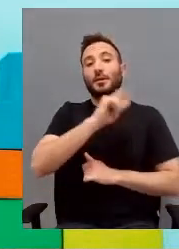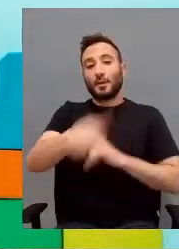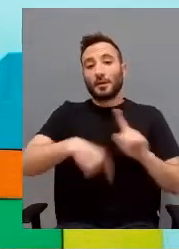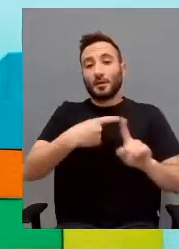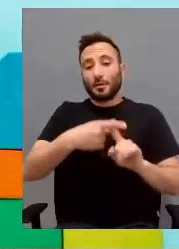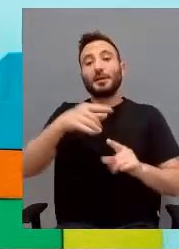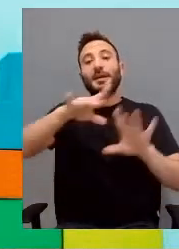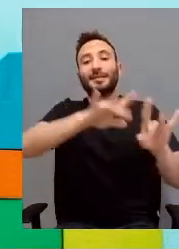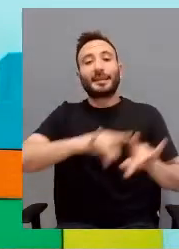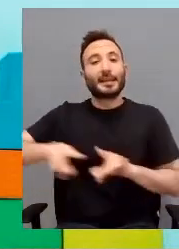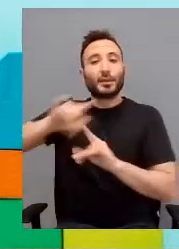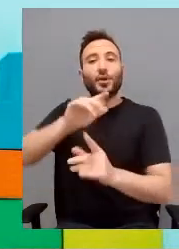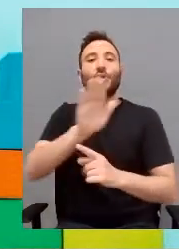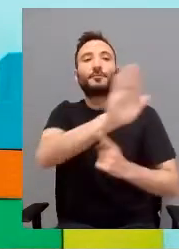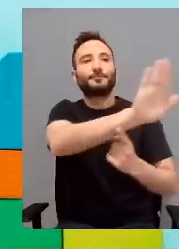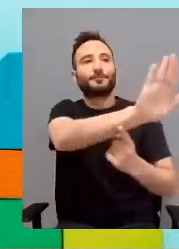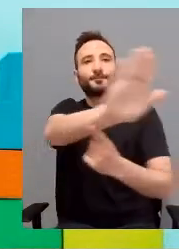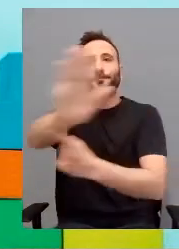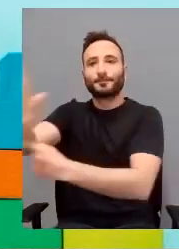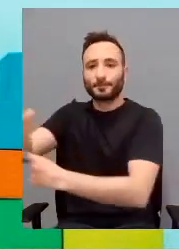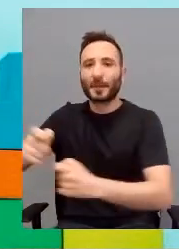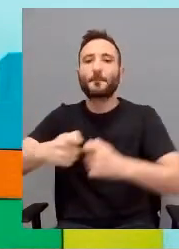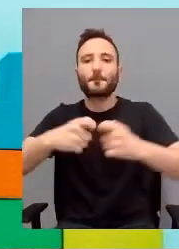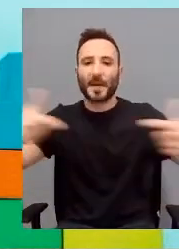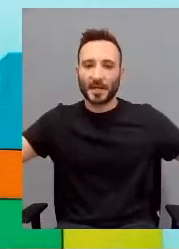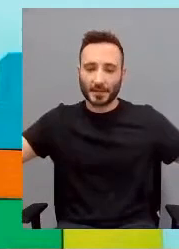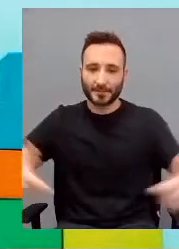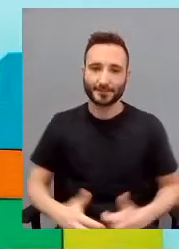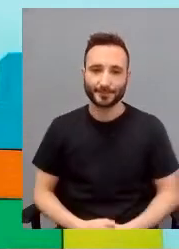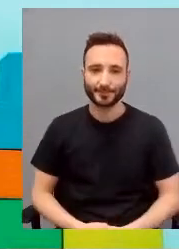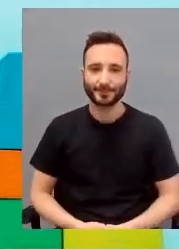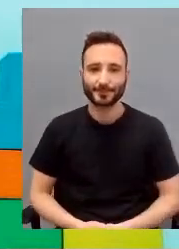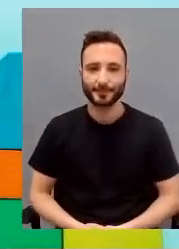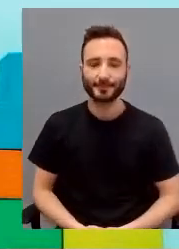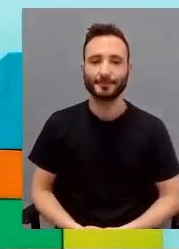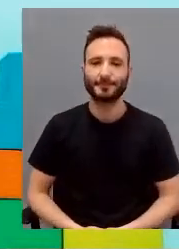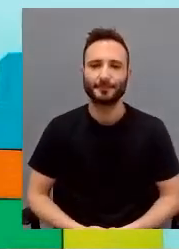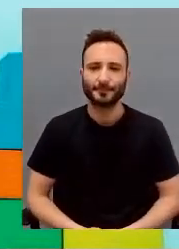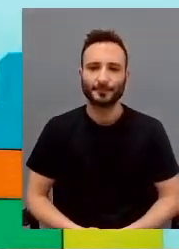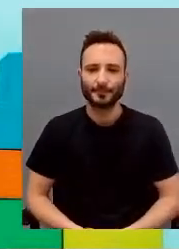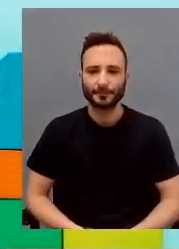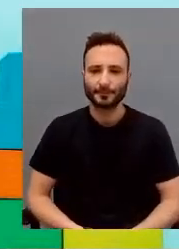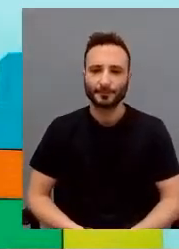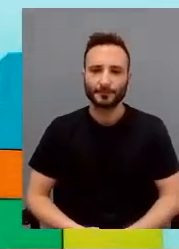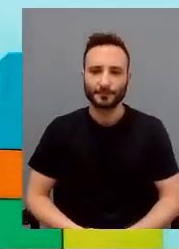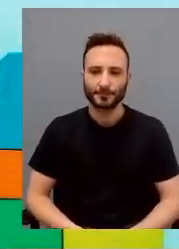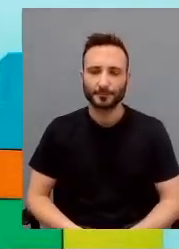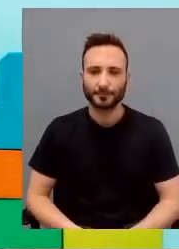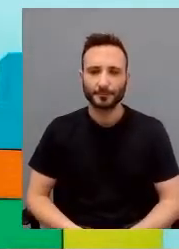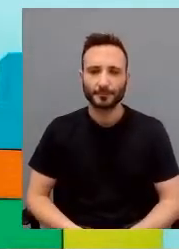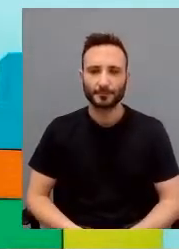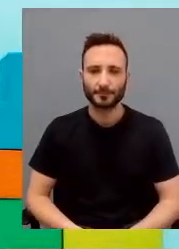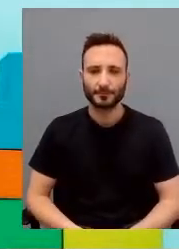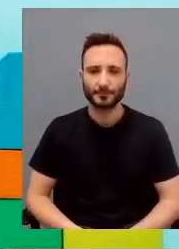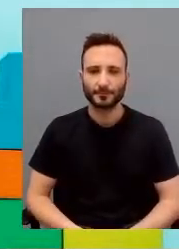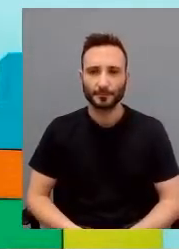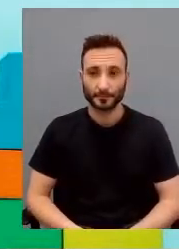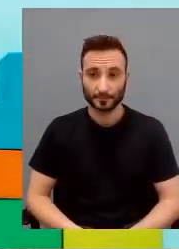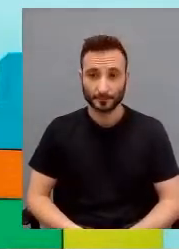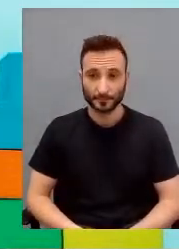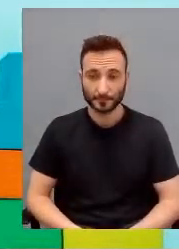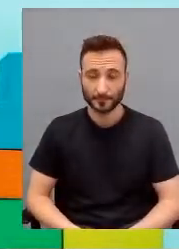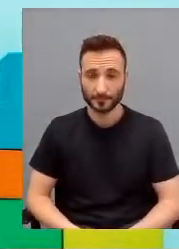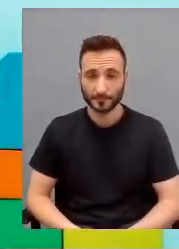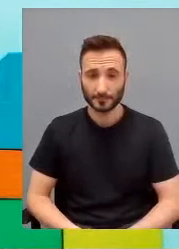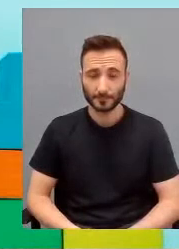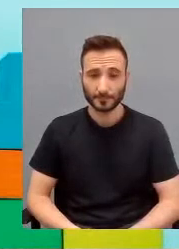E vi ricordo quali sono i principi cardine di Cascina Rossago, cioè una relazione forte